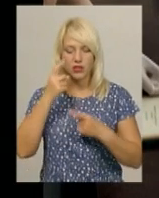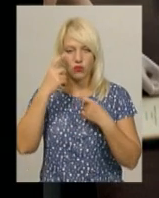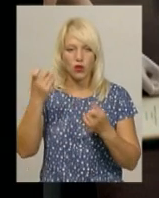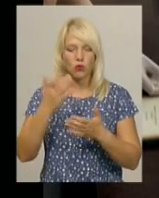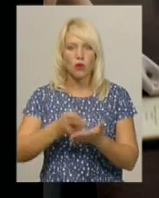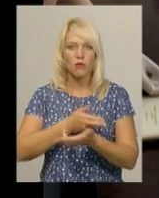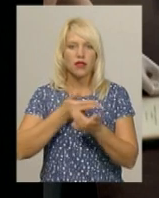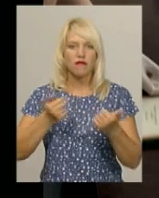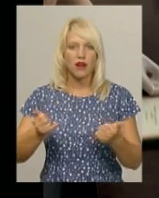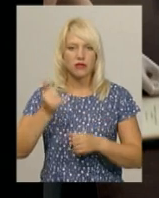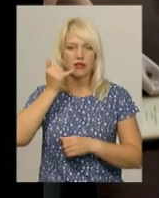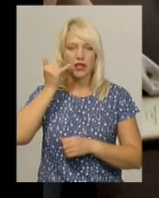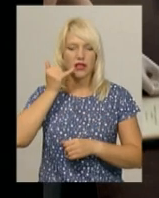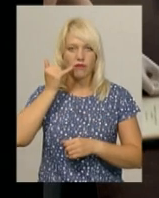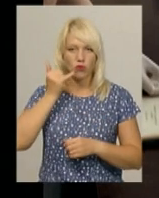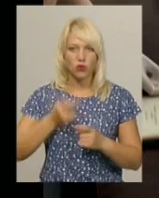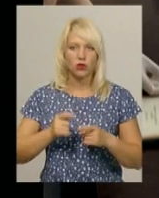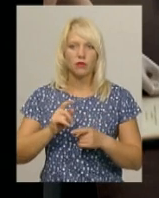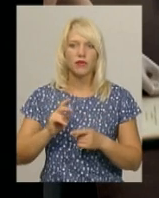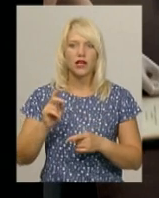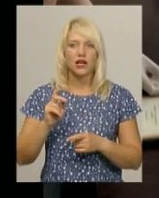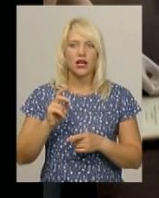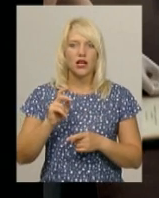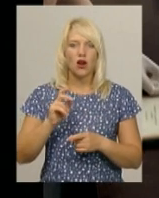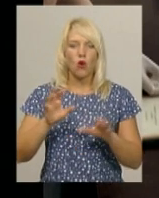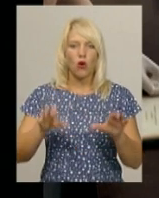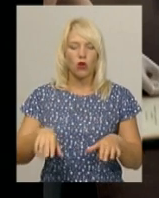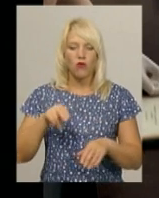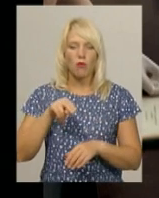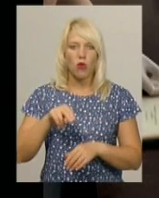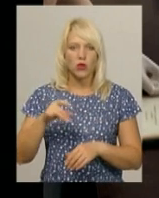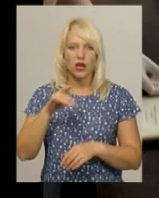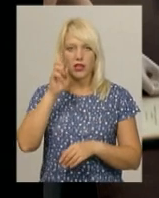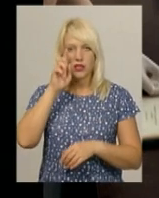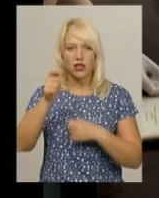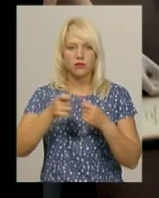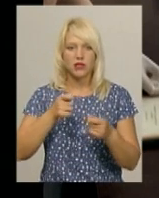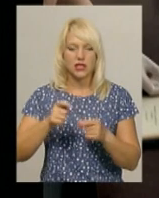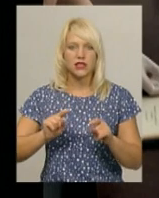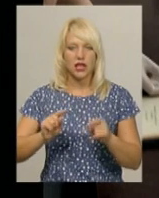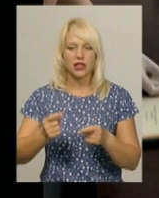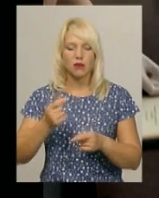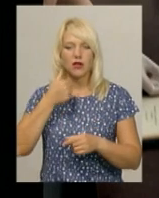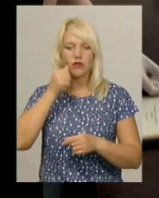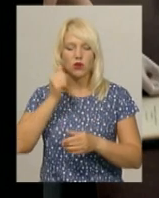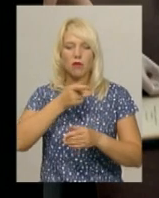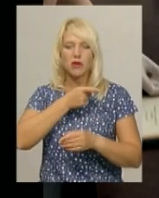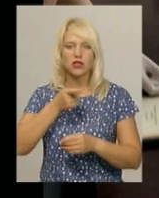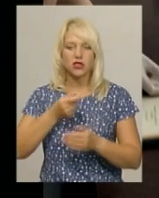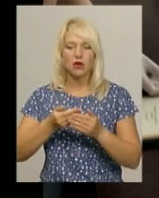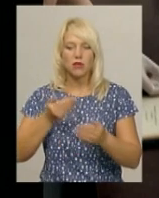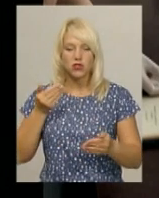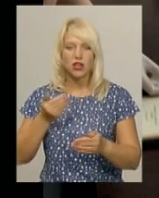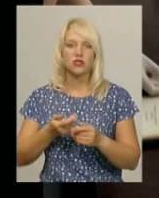телефоном у відділі зв'язків із громадськістю та ЗМІ відомства, голову Полонської райдержадміністрації затримали вчора під час отримання чергової